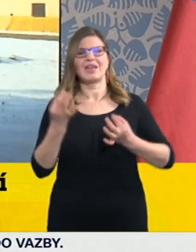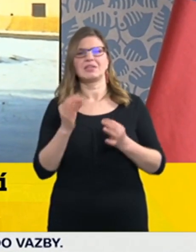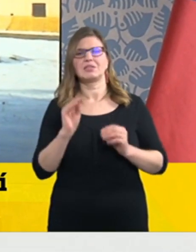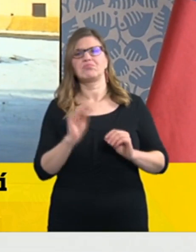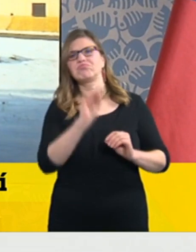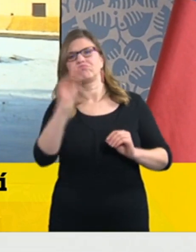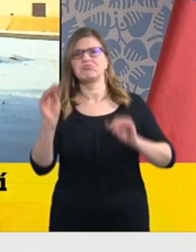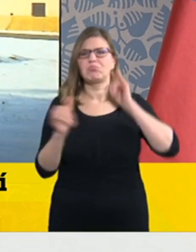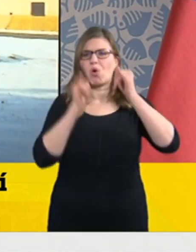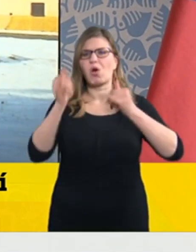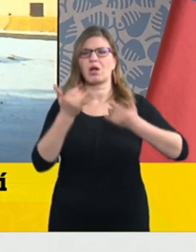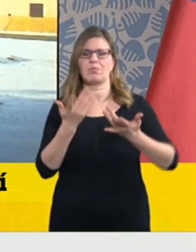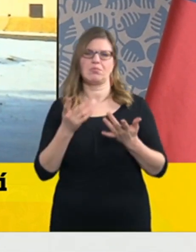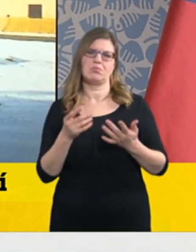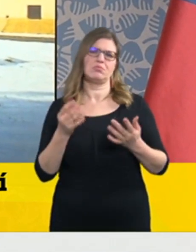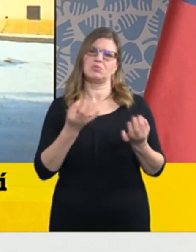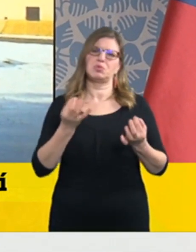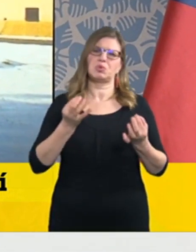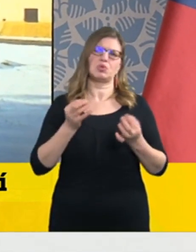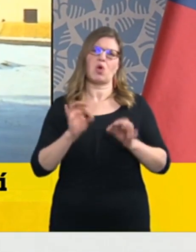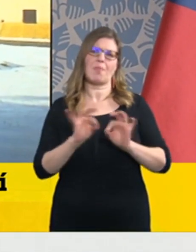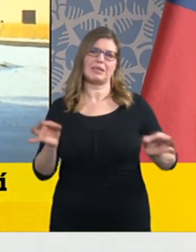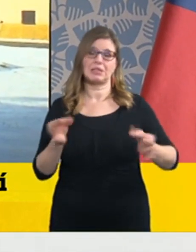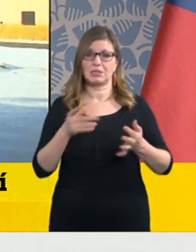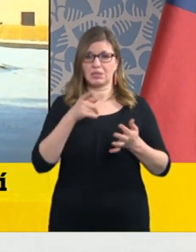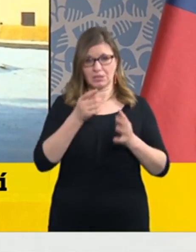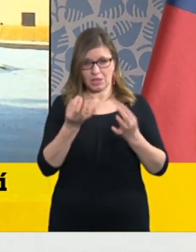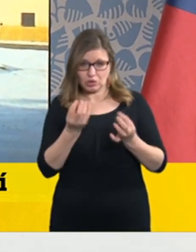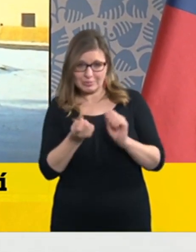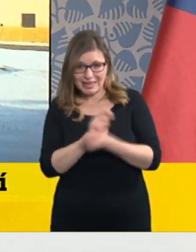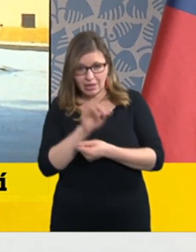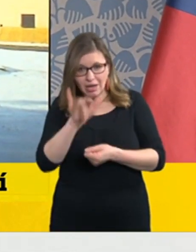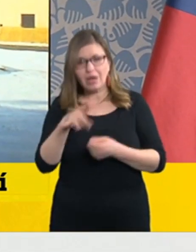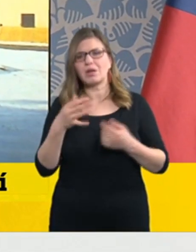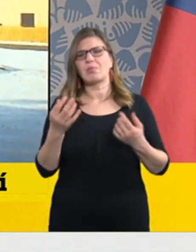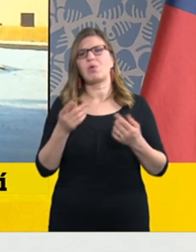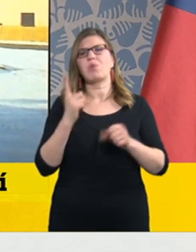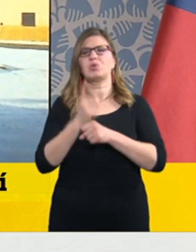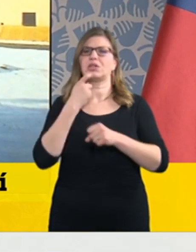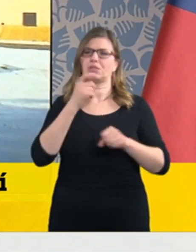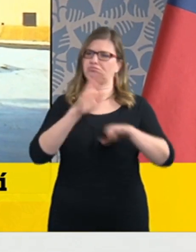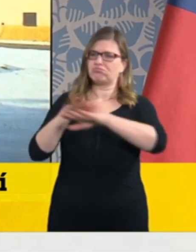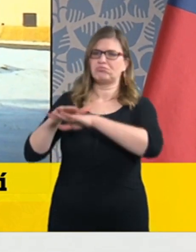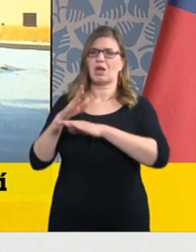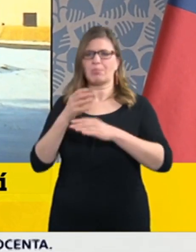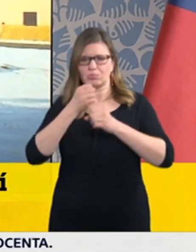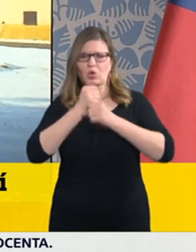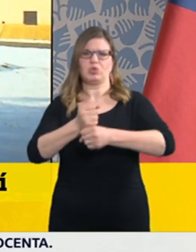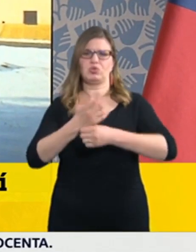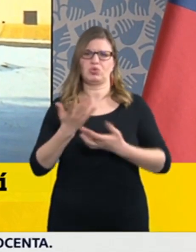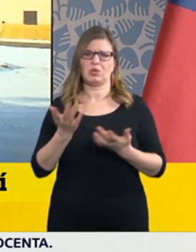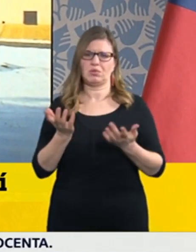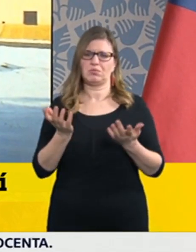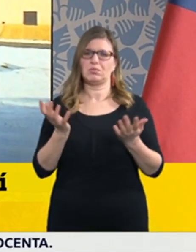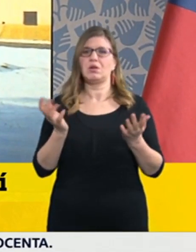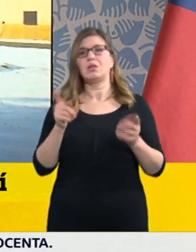současné situaci, nebo jestli to pouze apel, aby to lidé opravdu dodržovaly stejně tak setkávání těch lidí, jestli je tam nějaká reálná změna,